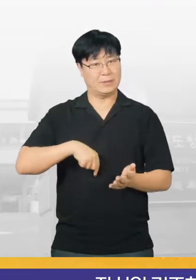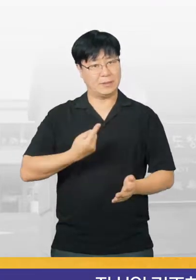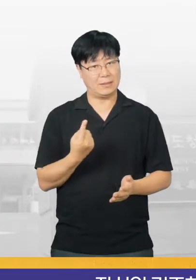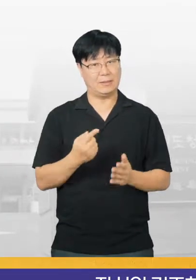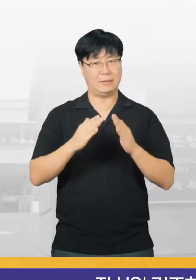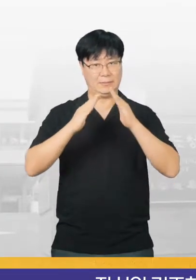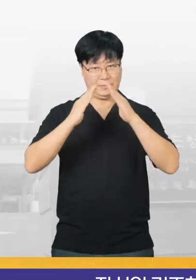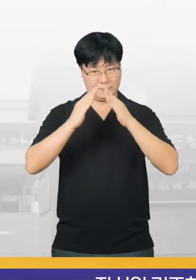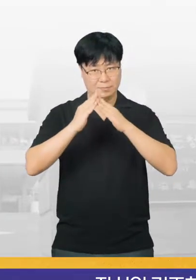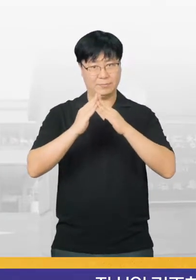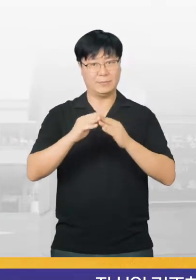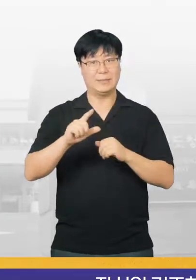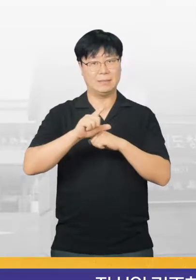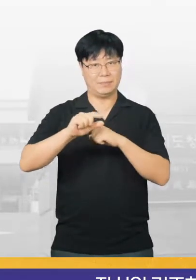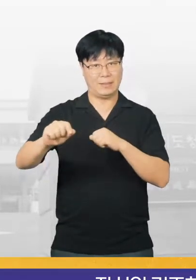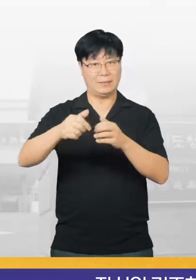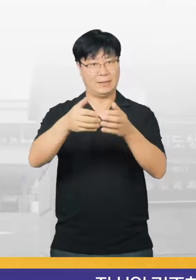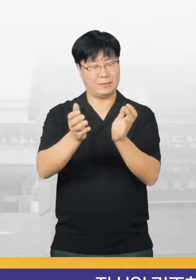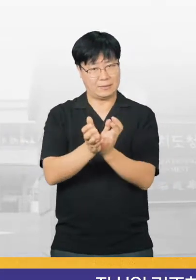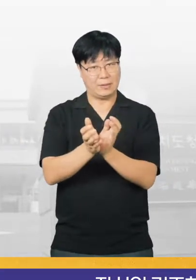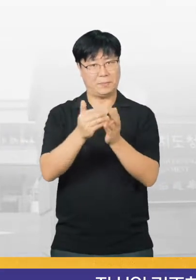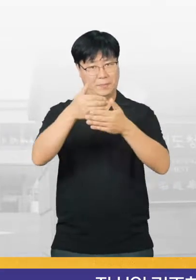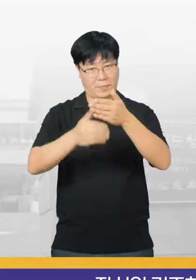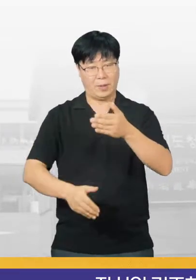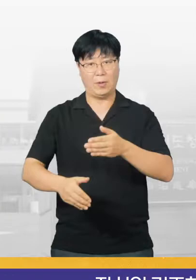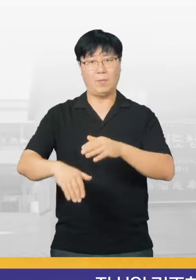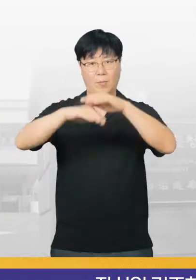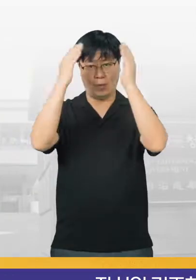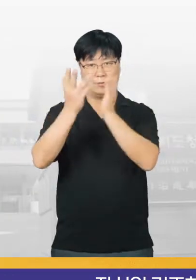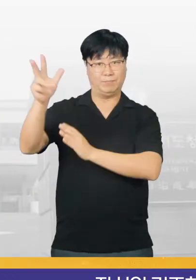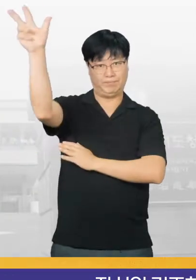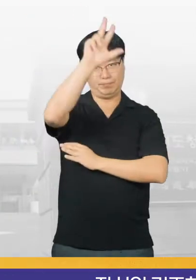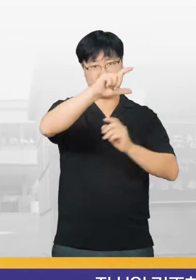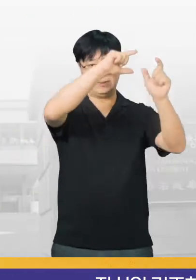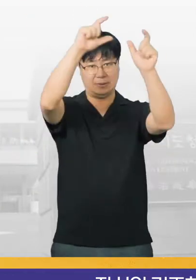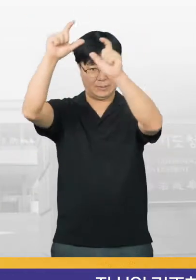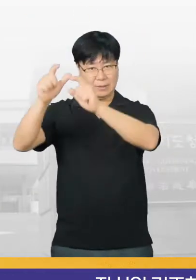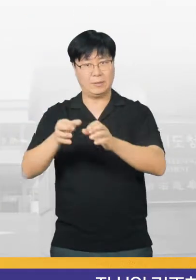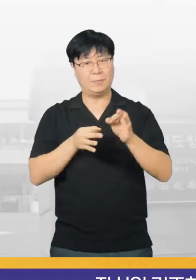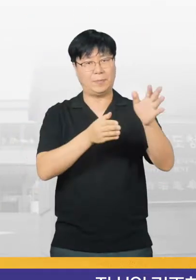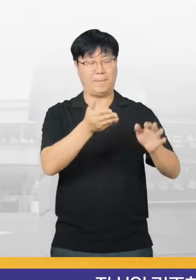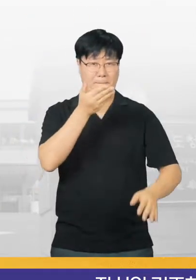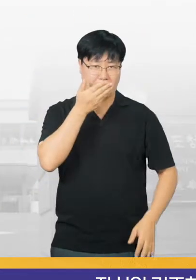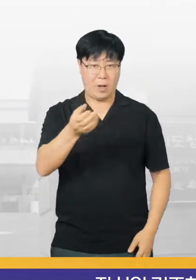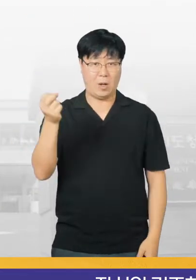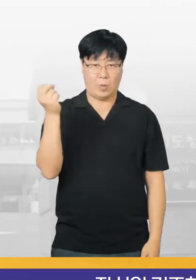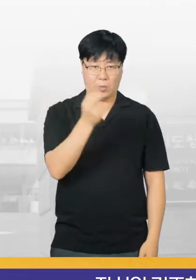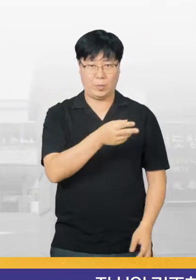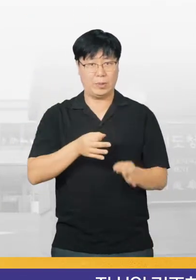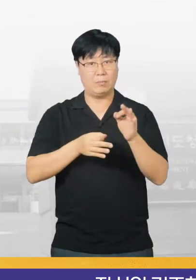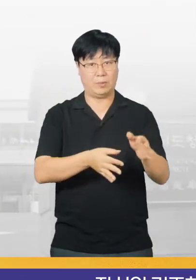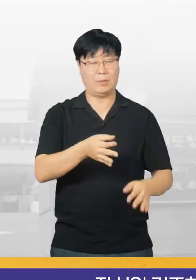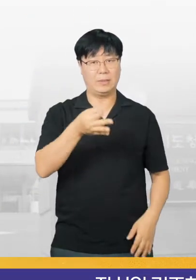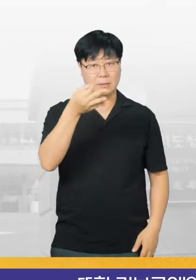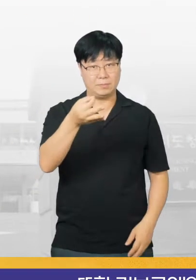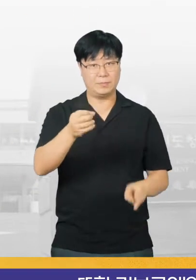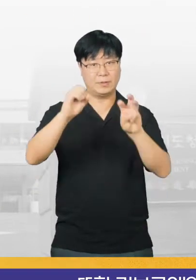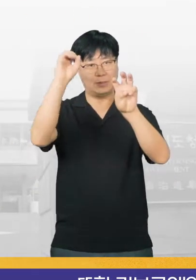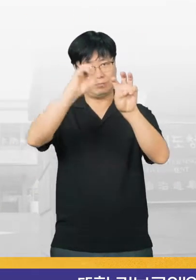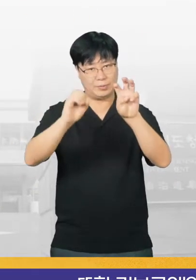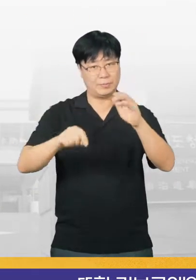자신의 거주하는 지방자치단체를 제외한 모든 지방자치단체에 기부가 가능하며